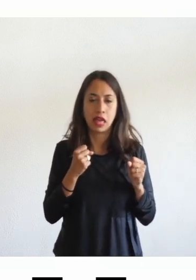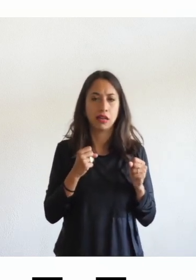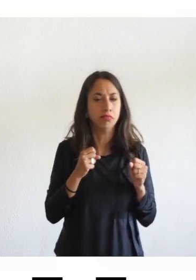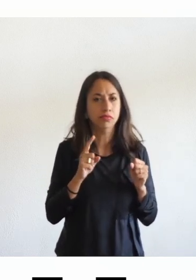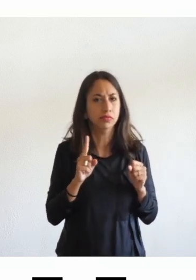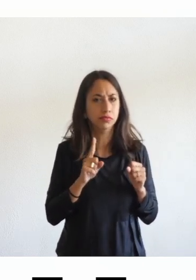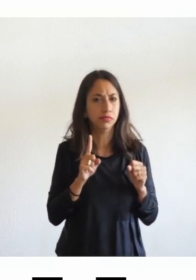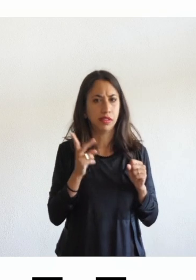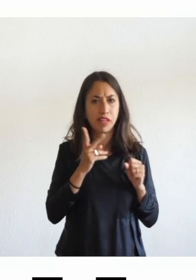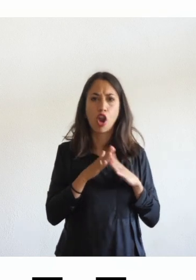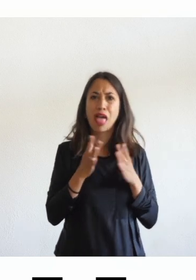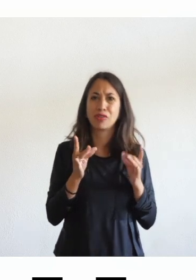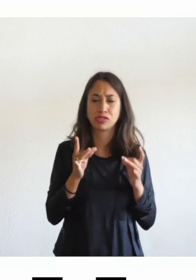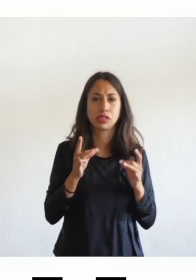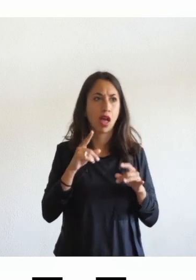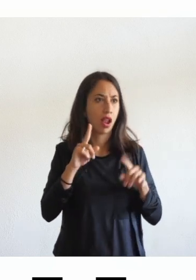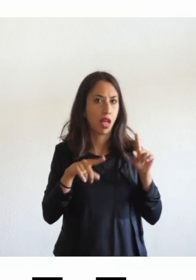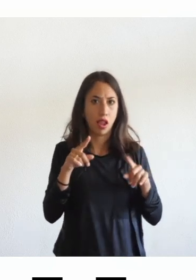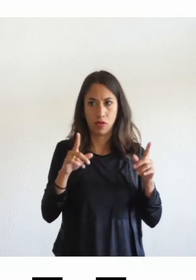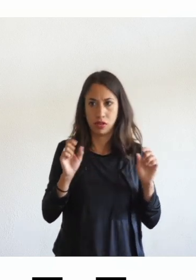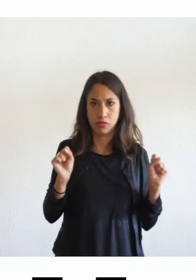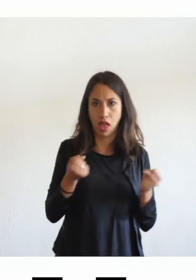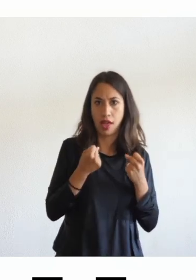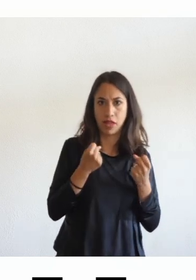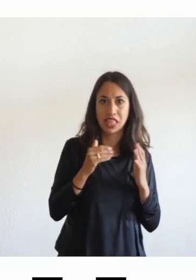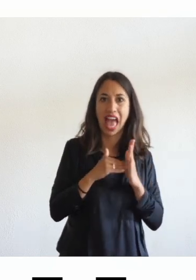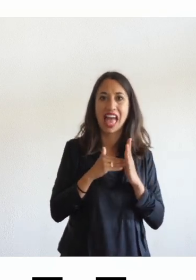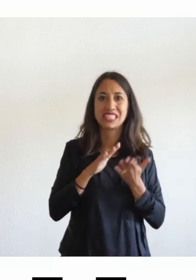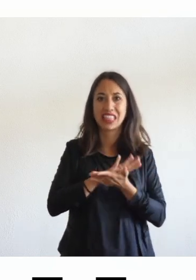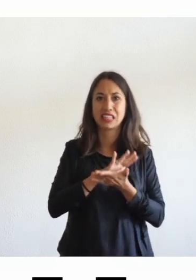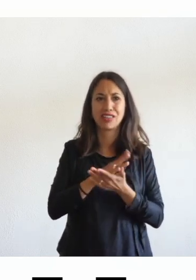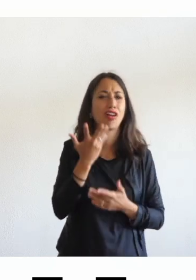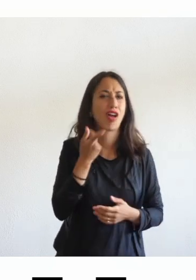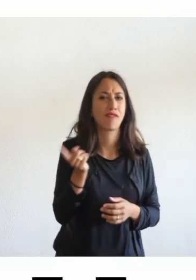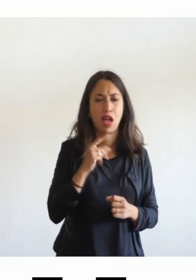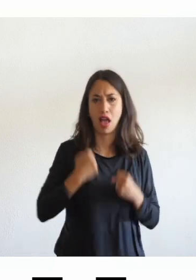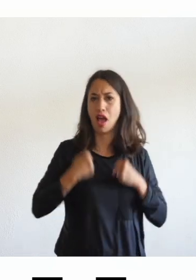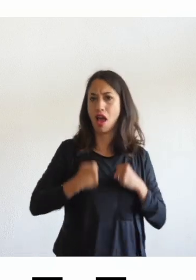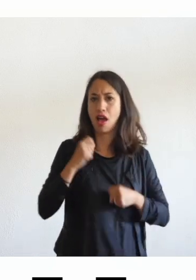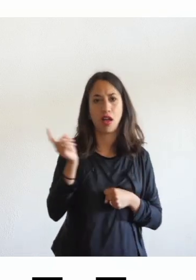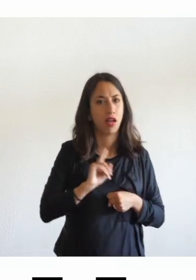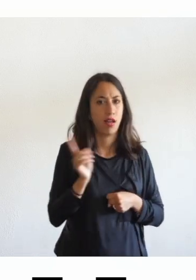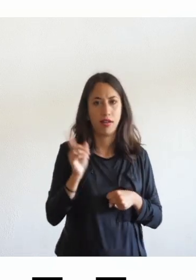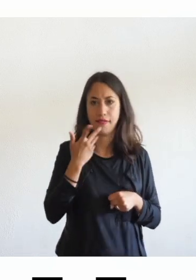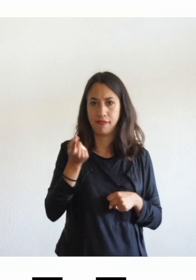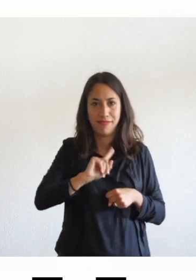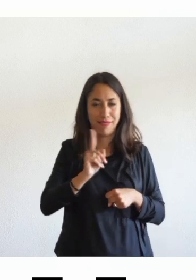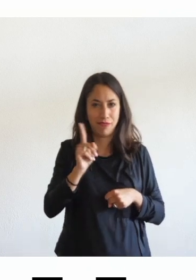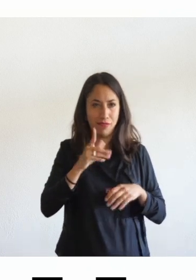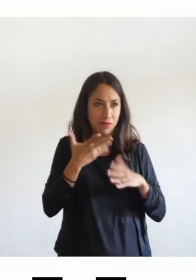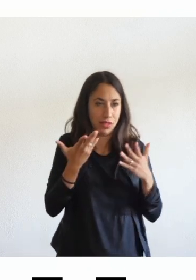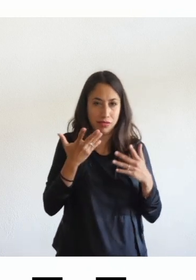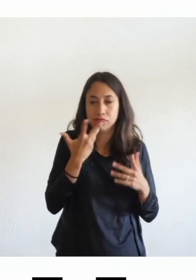digitale ha spaventato le case editrici per anni si sono rimbellate in tutti i modi impossibili e immaginabili